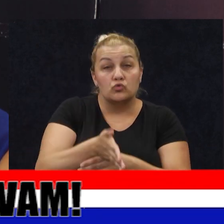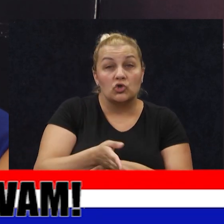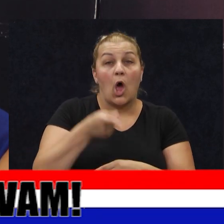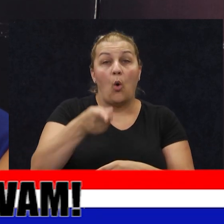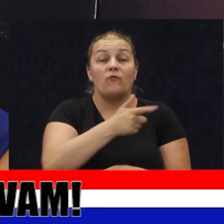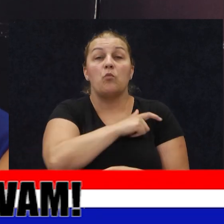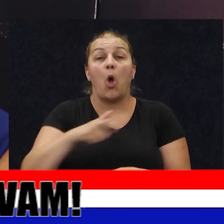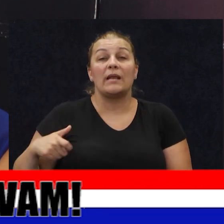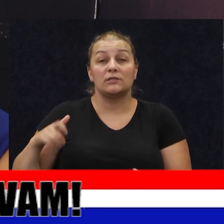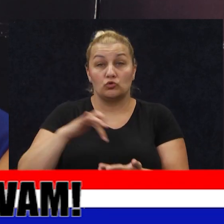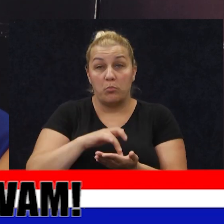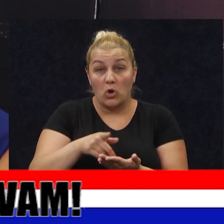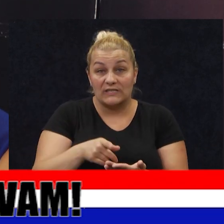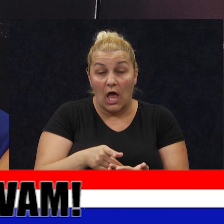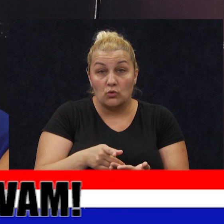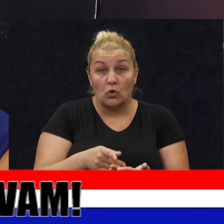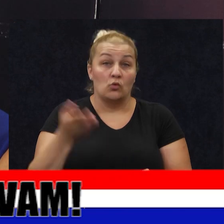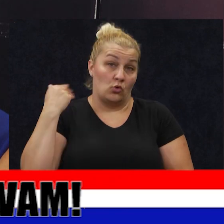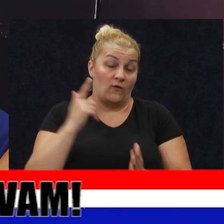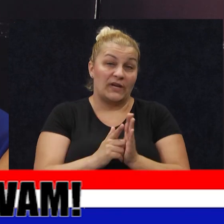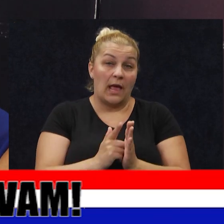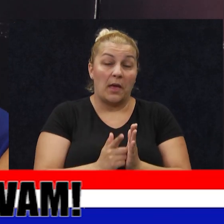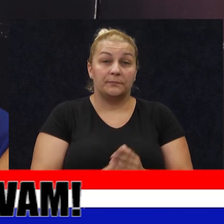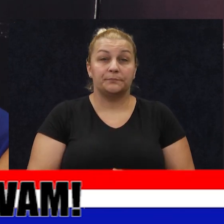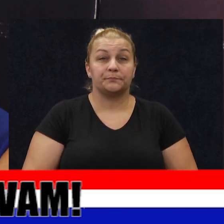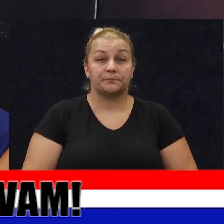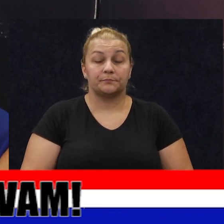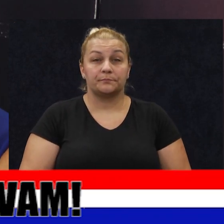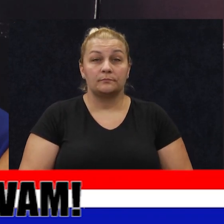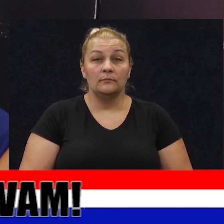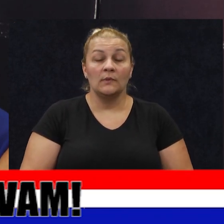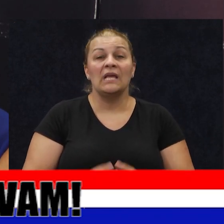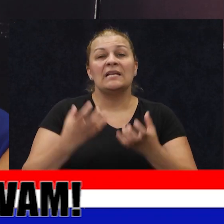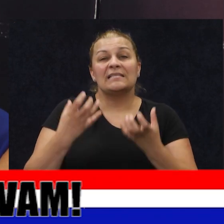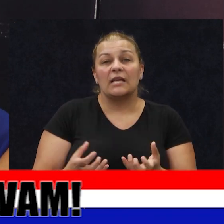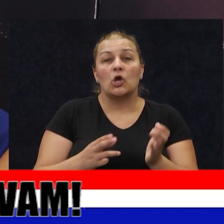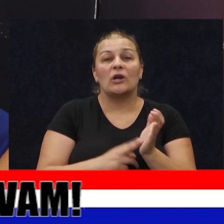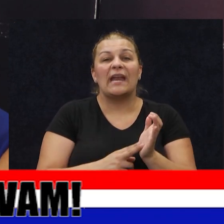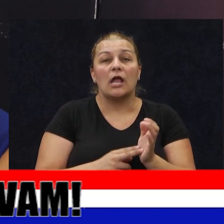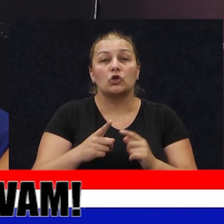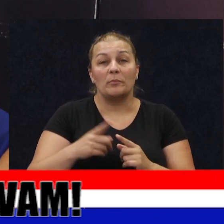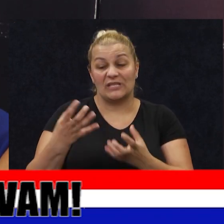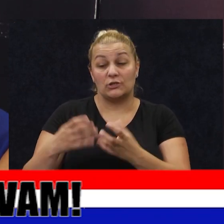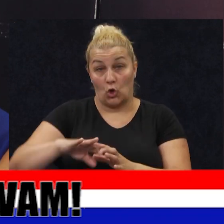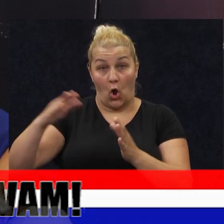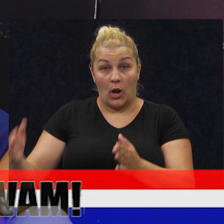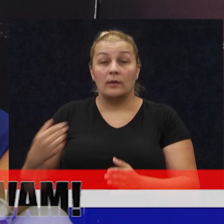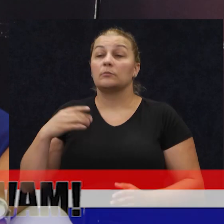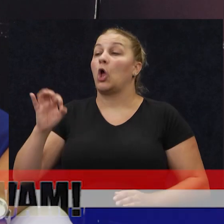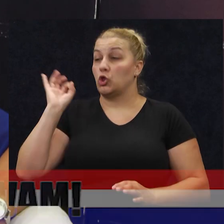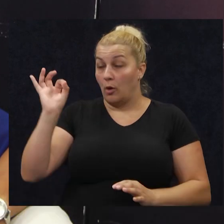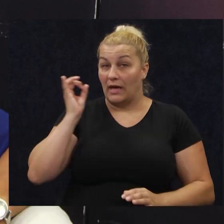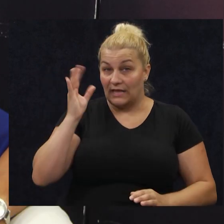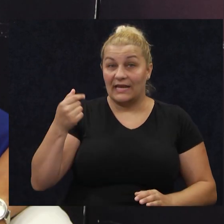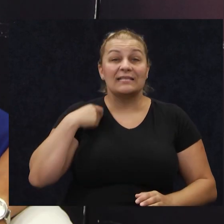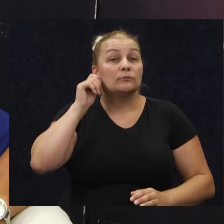policijsku postaju, tadašnju, jel, sjedio je ne na tom i za stolom, ja sam rekla, dobar dan, ja